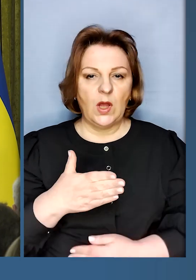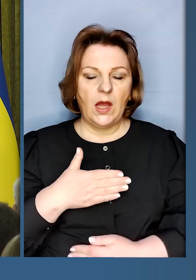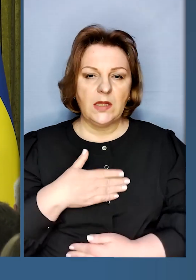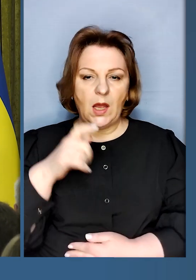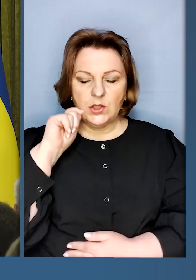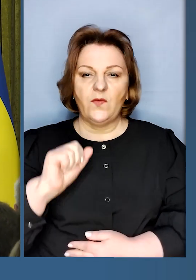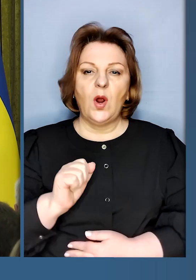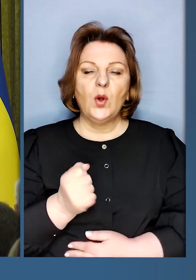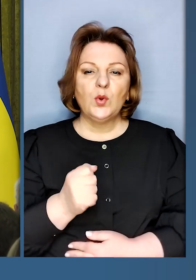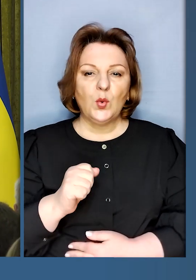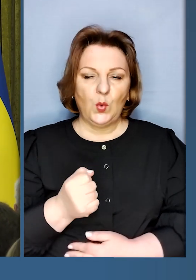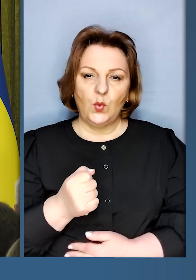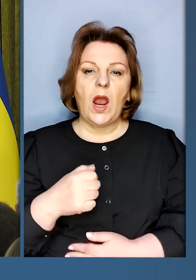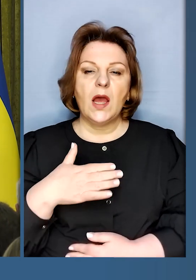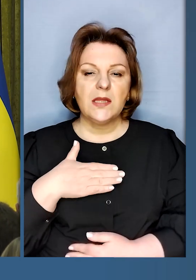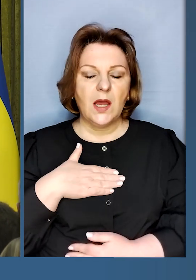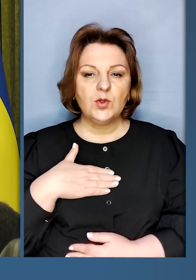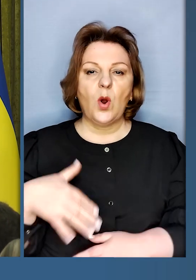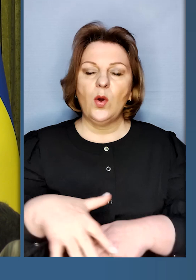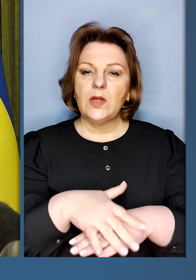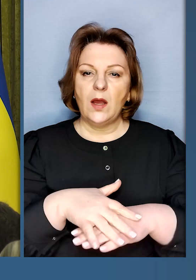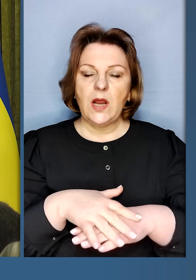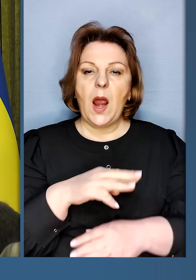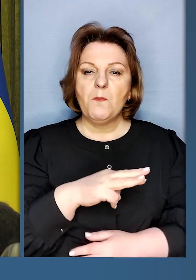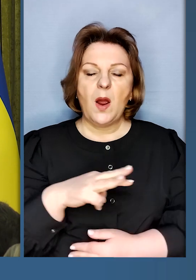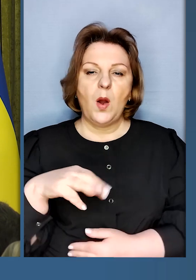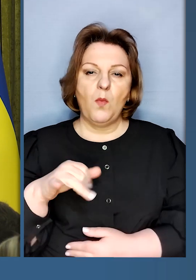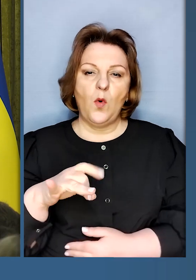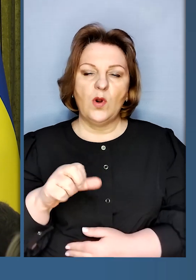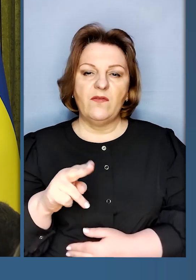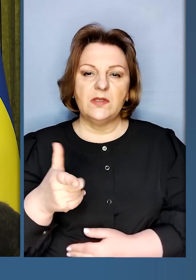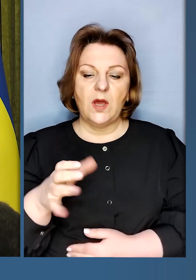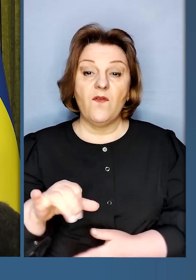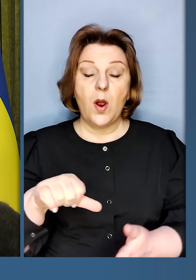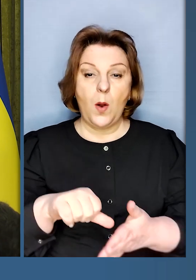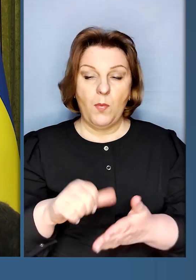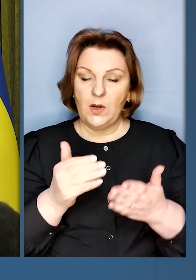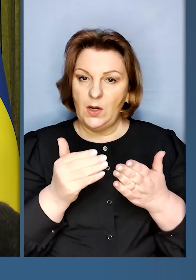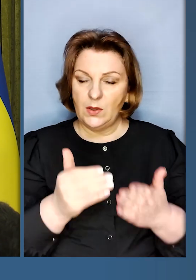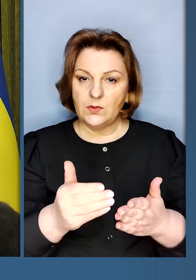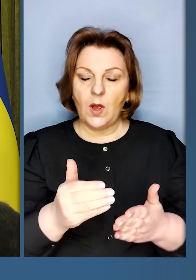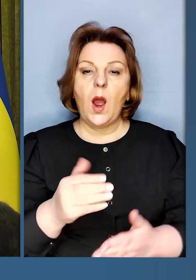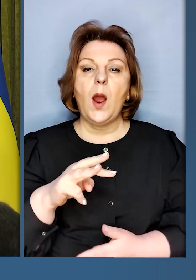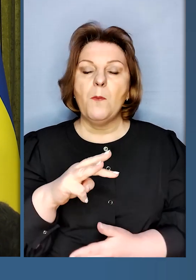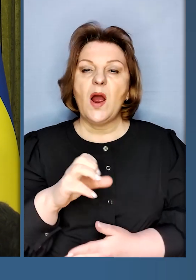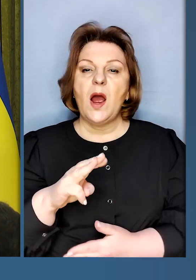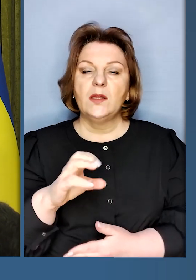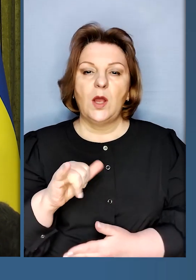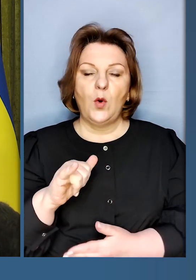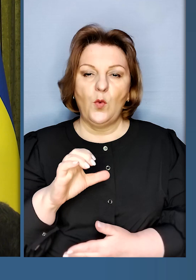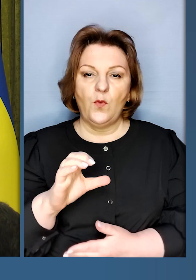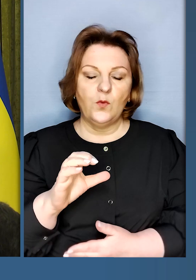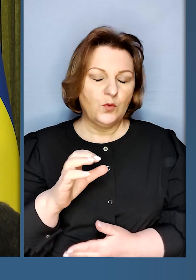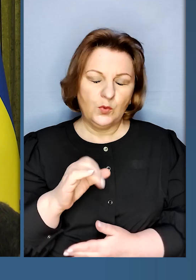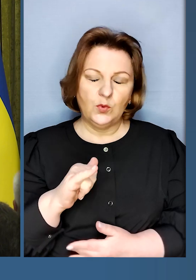друга нашого народу Матеуша Моравецького і присутність Матеуша сьогодні в